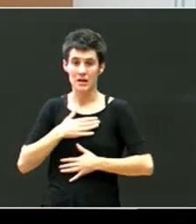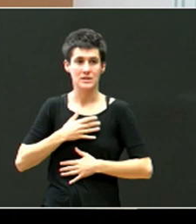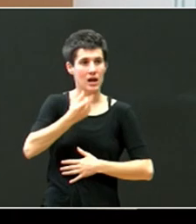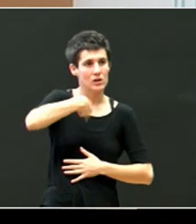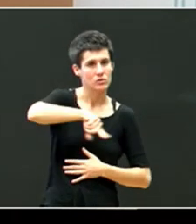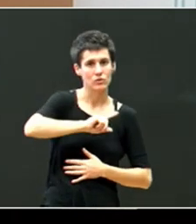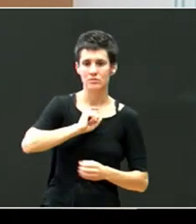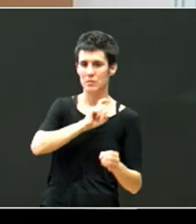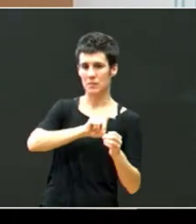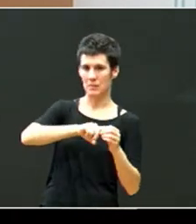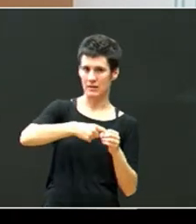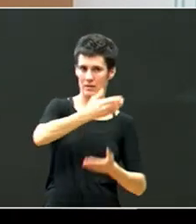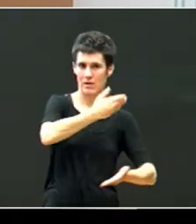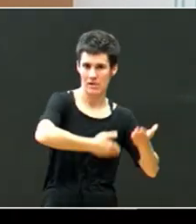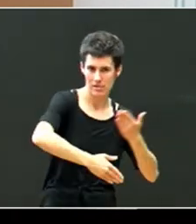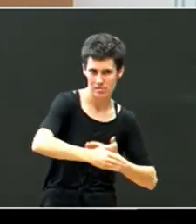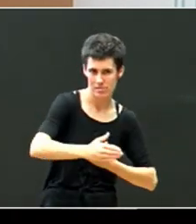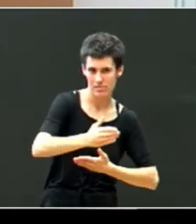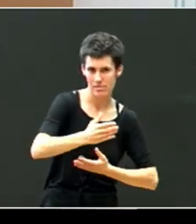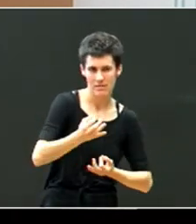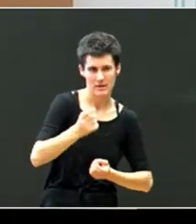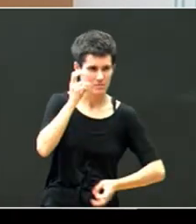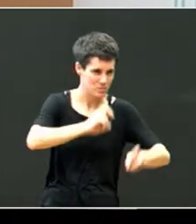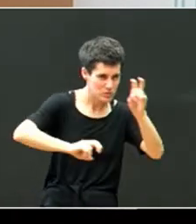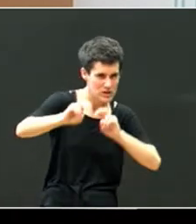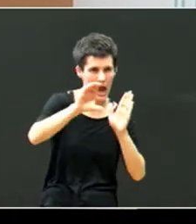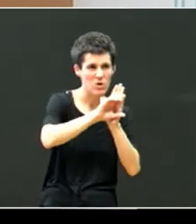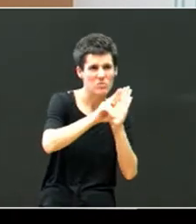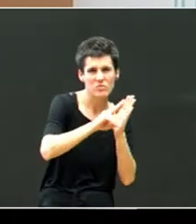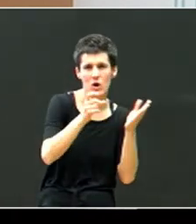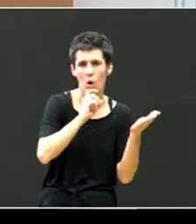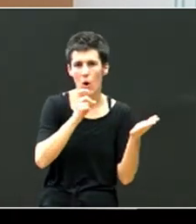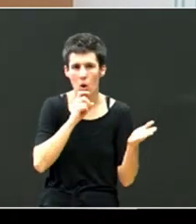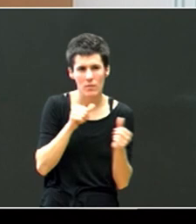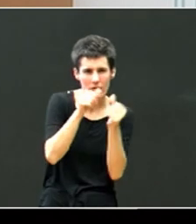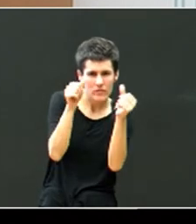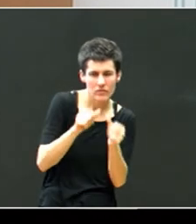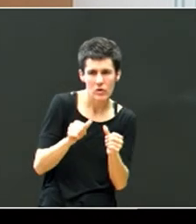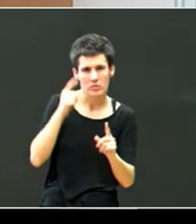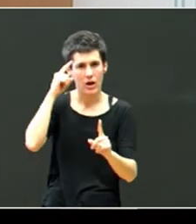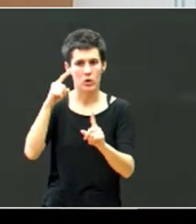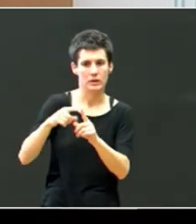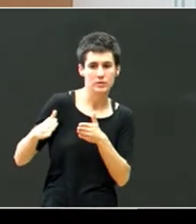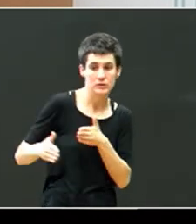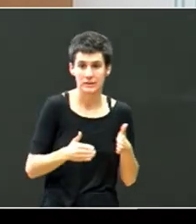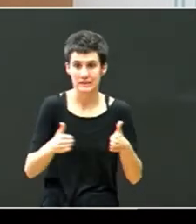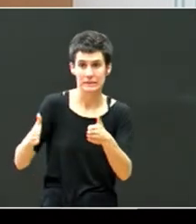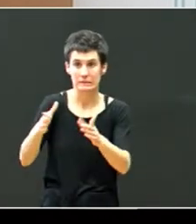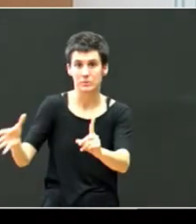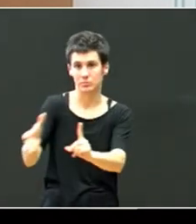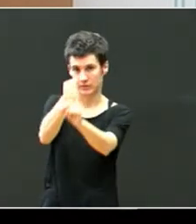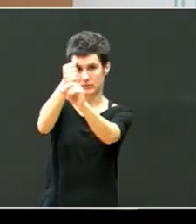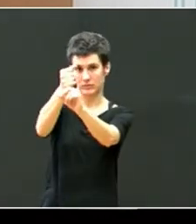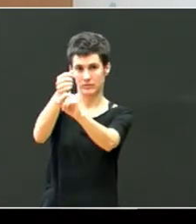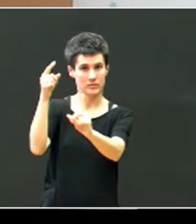topatu behar degu, metodologiak, formak, kurrikulunak, eta abar eta abar, hori biteratzeko, eta hori izan beharko, litzakik gure